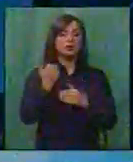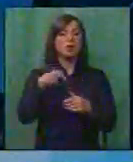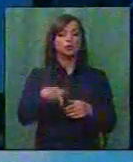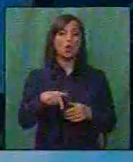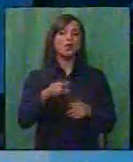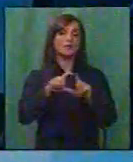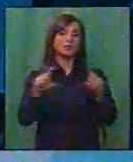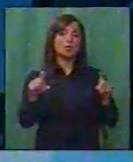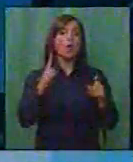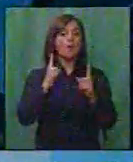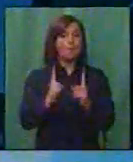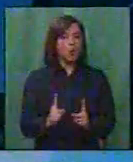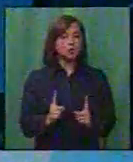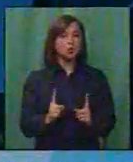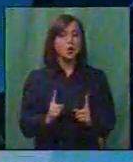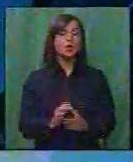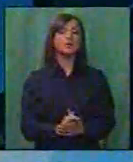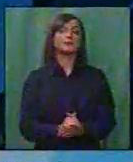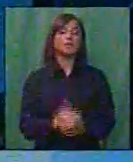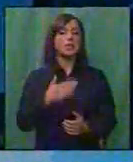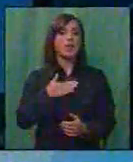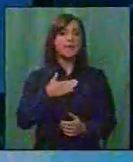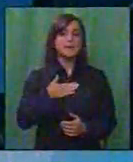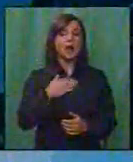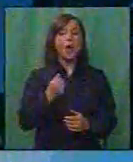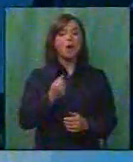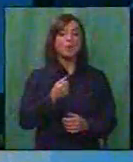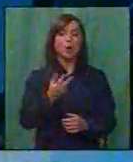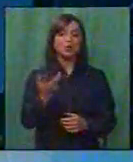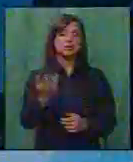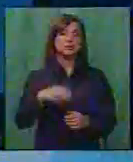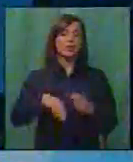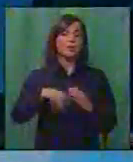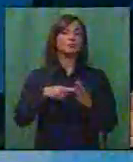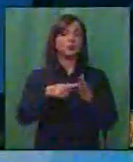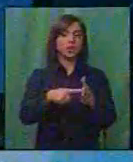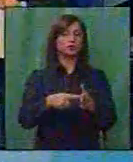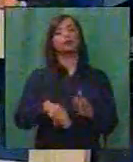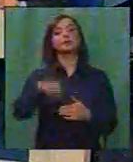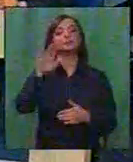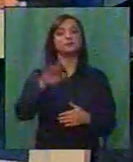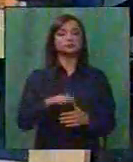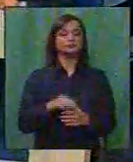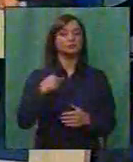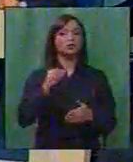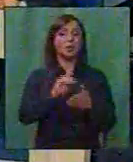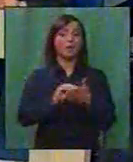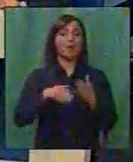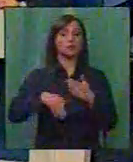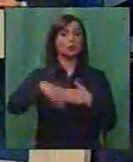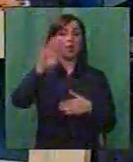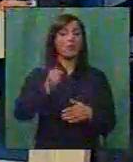доаѓаат кај нас постои и има, бројките се покачуваат. Значи, бележиме